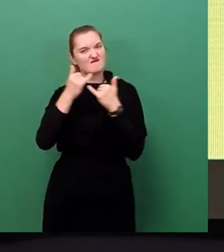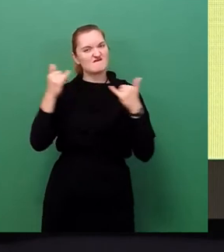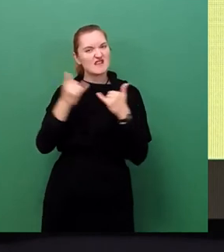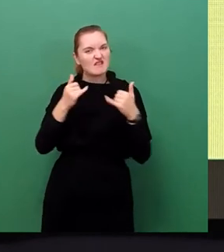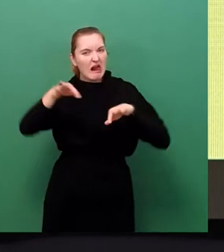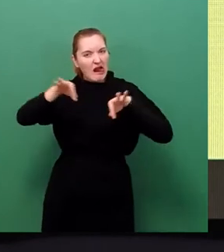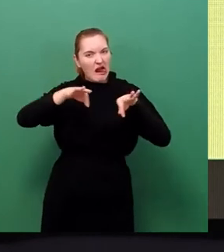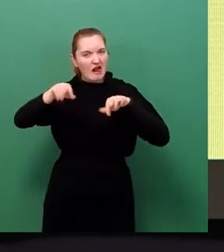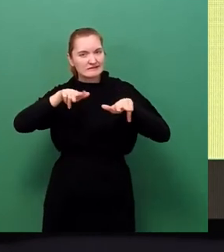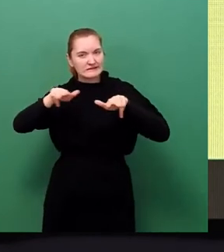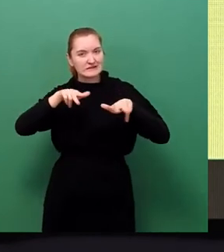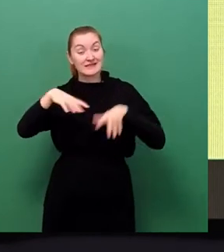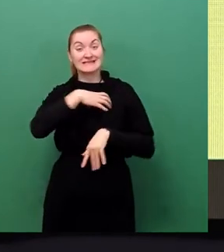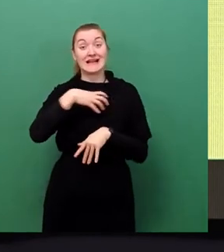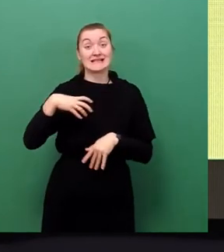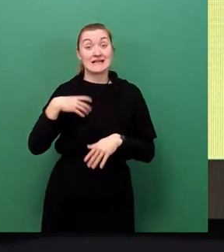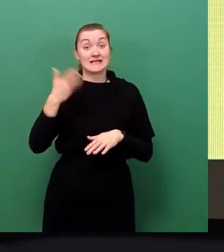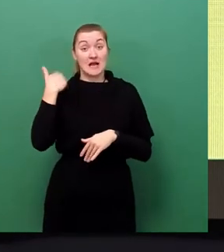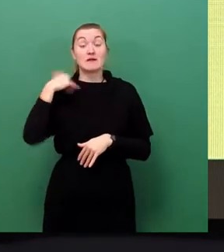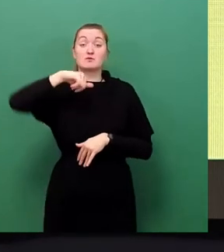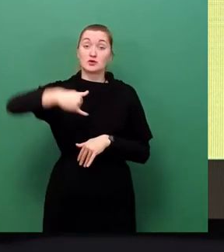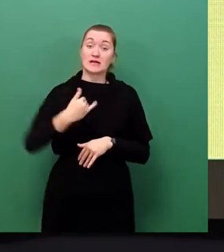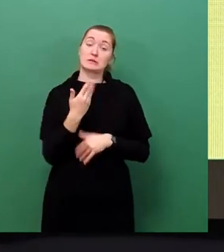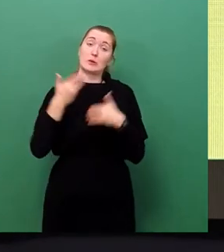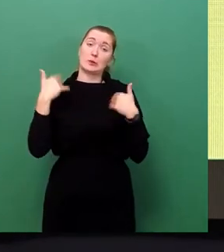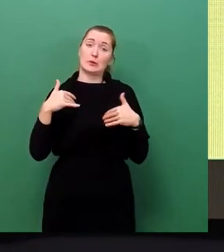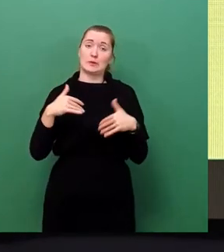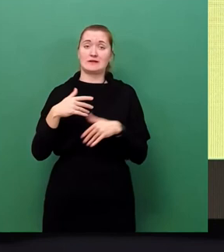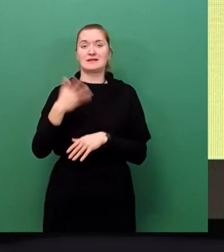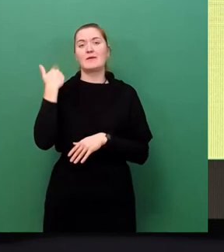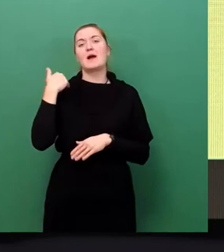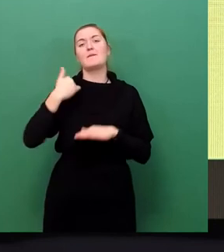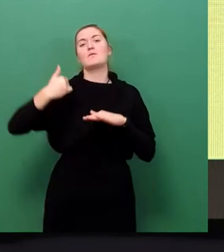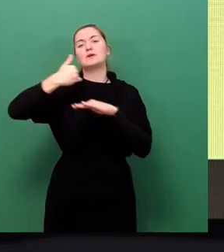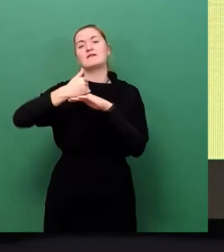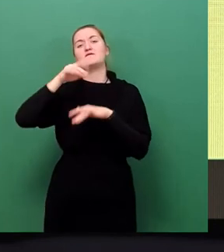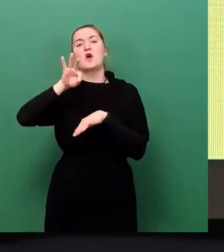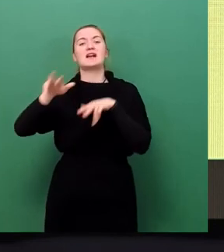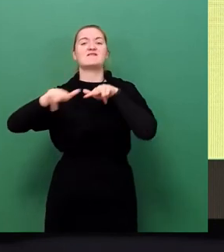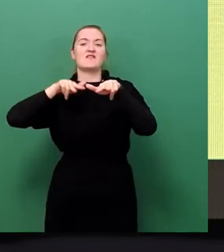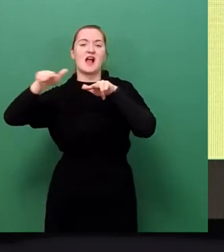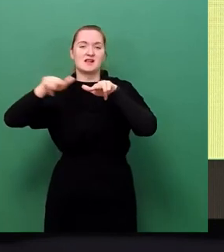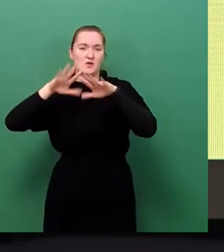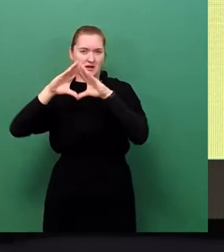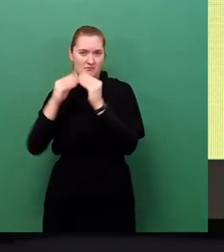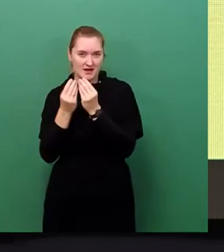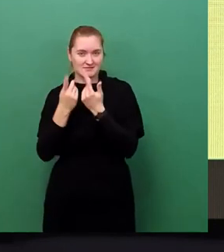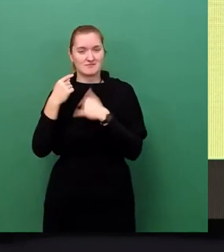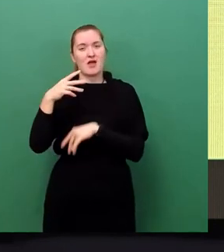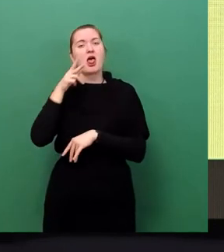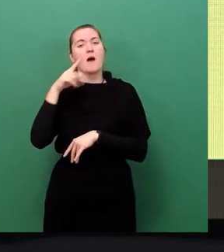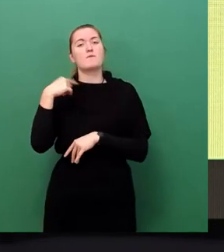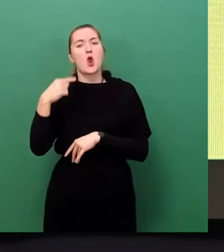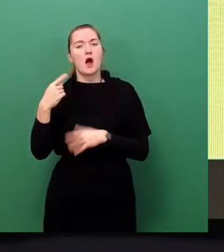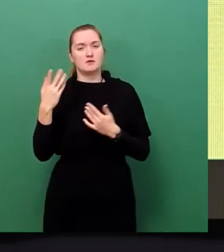Stadt Dresden gab es ein großes Projekt vom damaligen Bürgermeister für allgemeine Verwaltung, Herrn Müller, geleitet und die DREWAG war ein wesentlicher